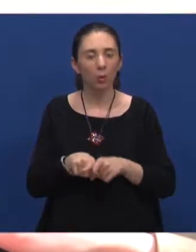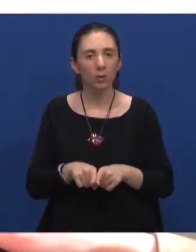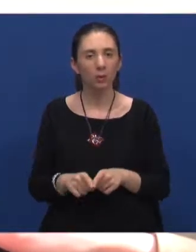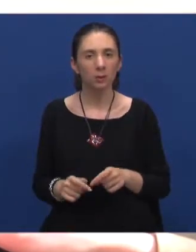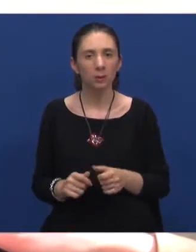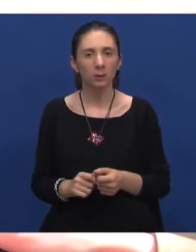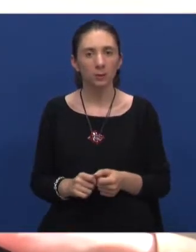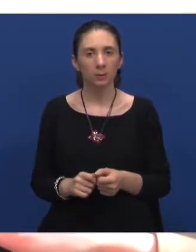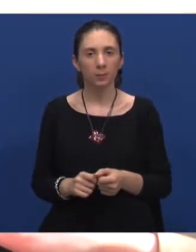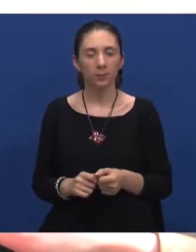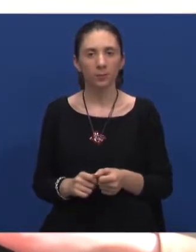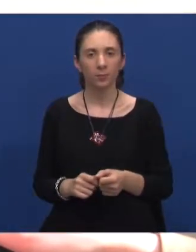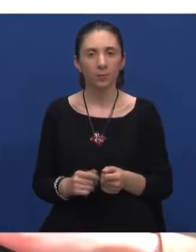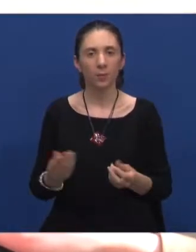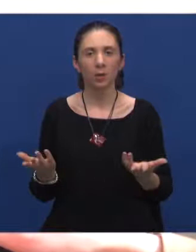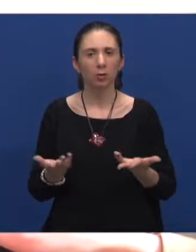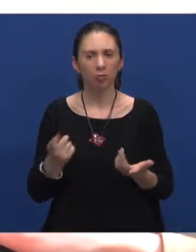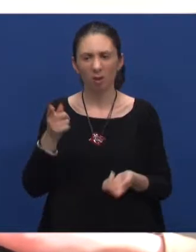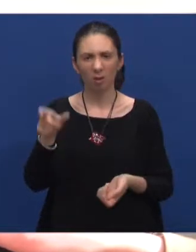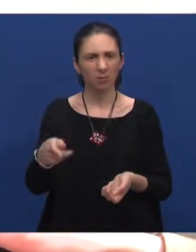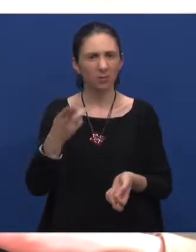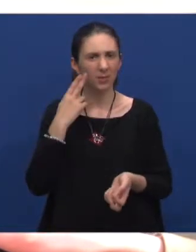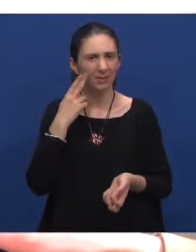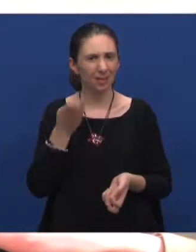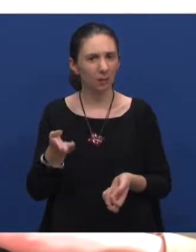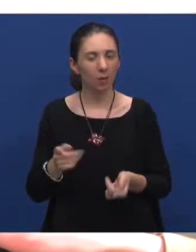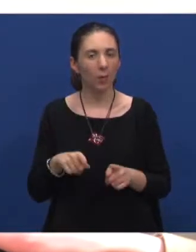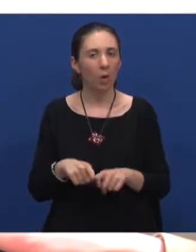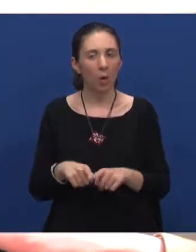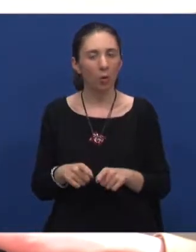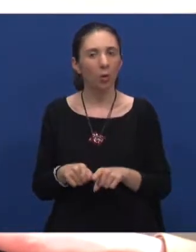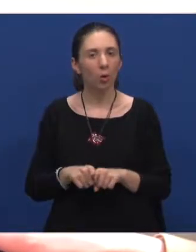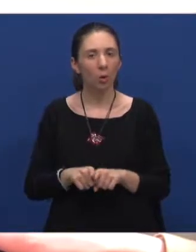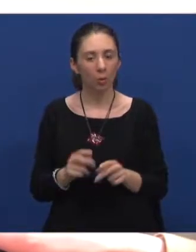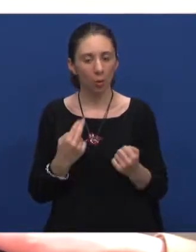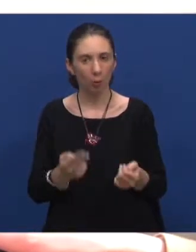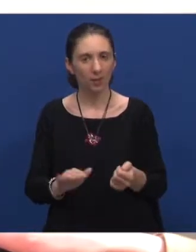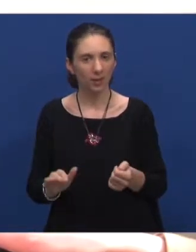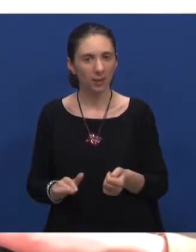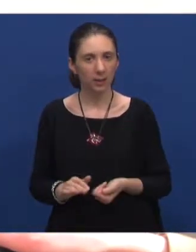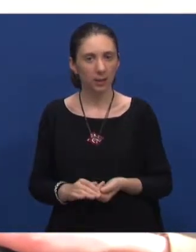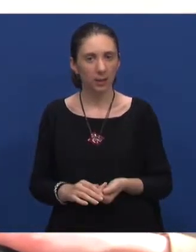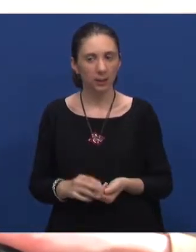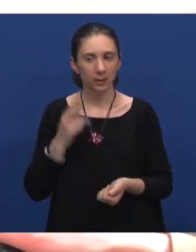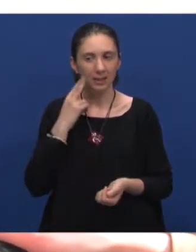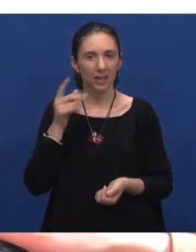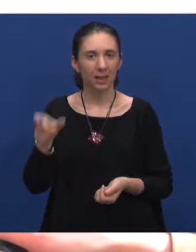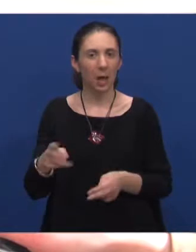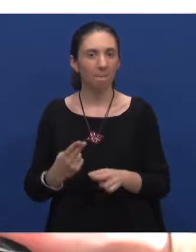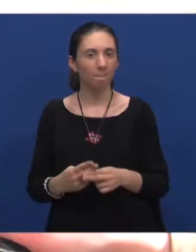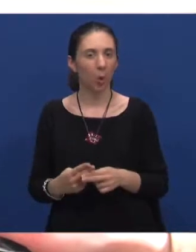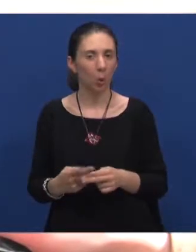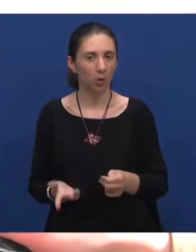što je teti i onda roditelji odgovaraju djeci teta je bolesna.